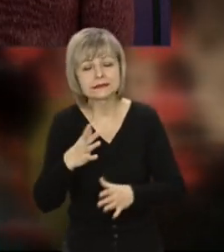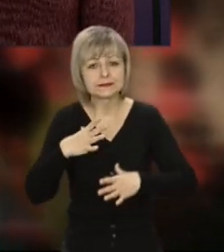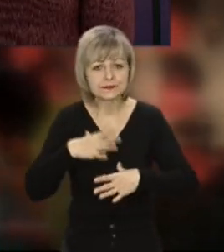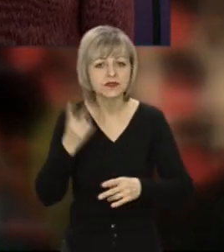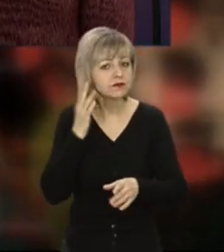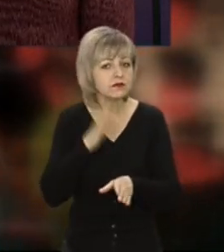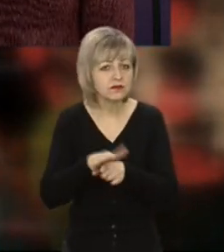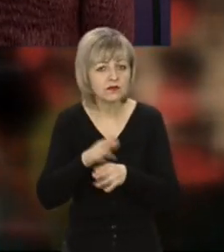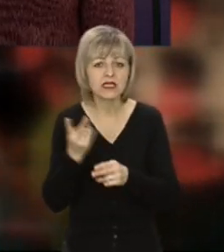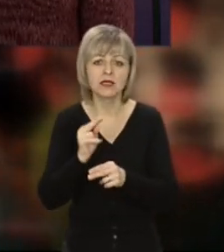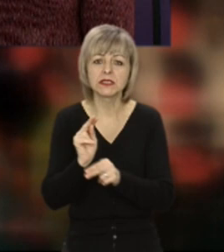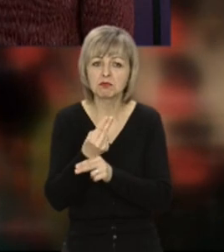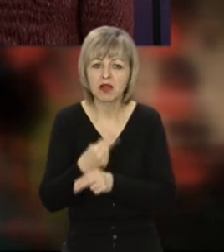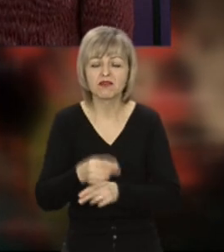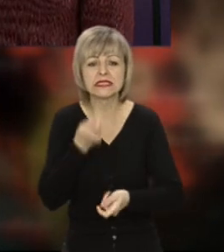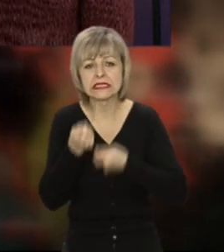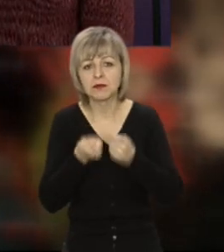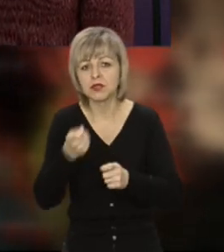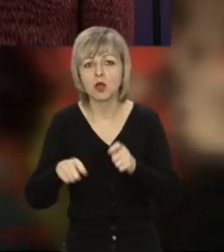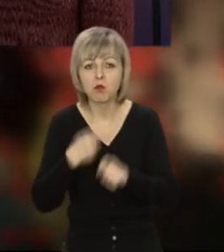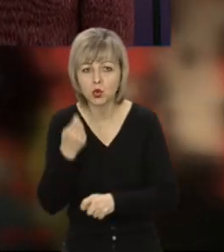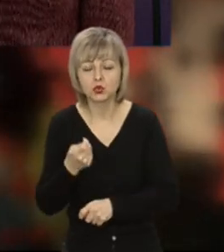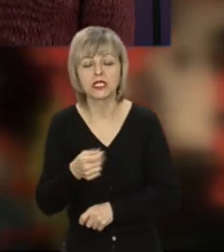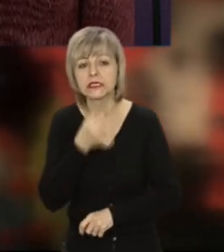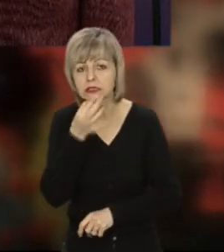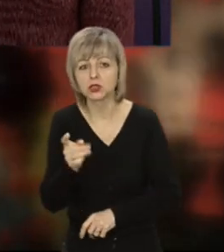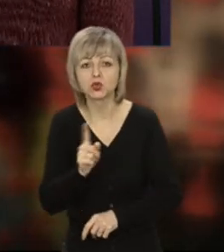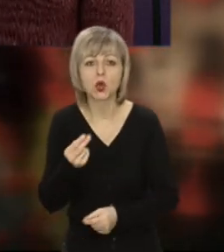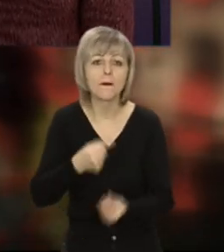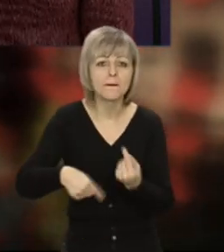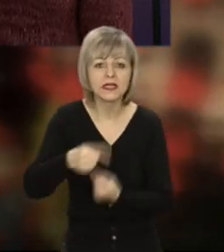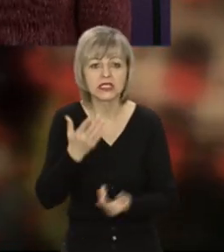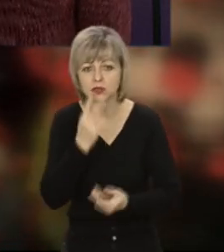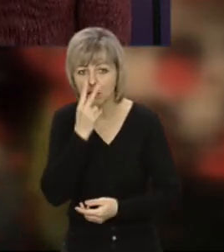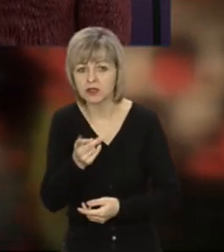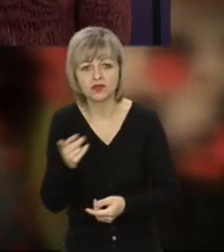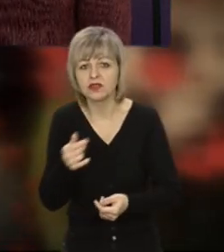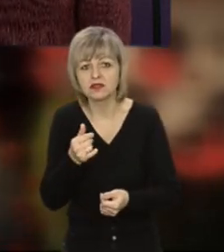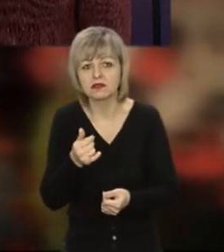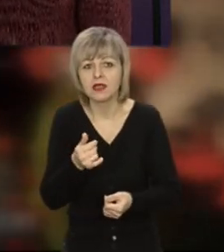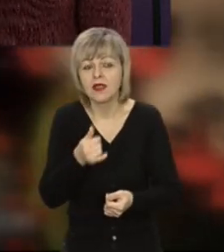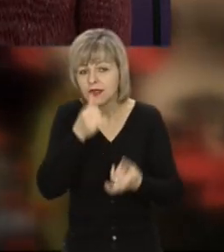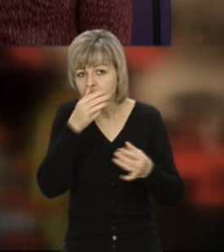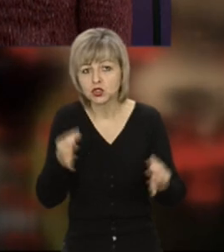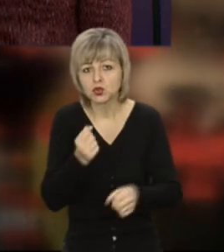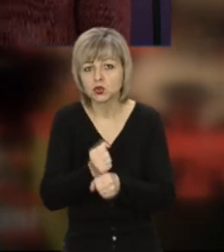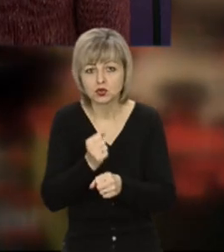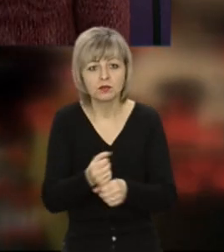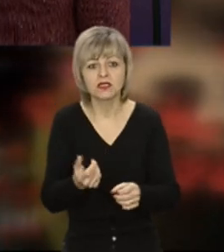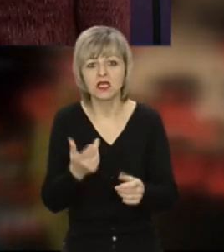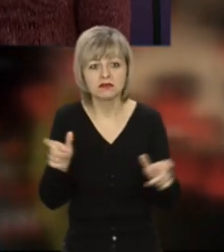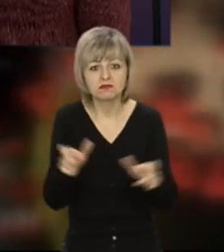виявленні дрібних порушень. Бо, я кажу ще раз і наголошу на цьому, що бізнес, якщо бачить, що він не вписується в певні карантинні вимоги,